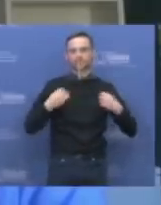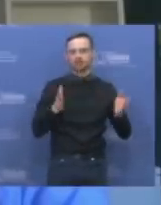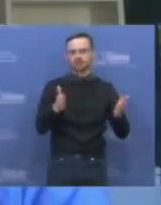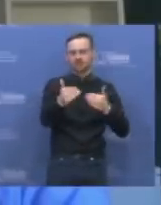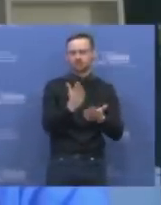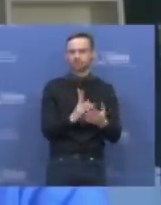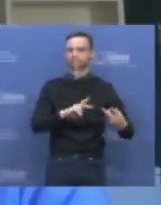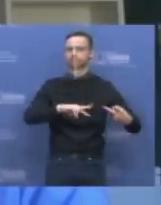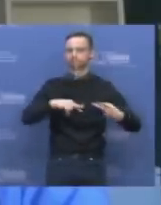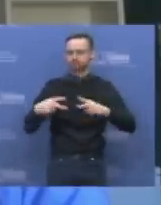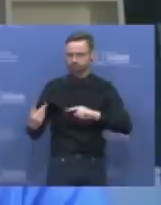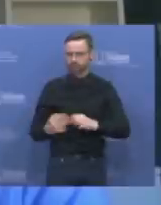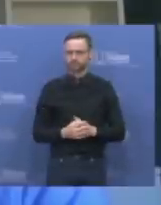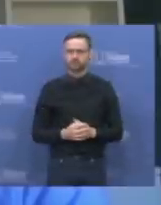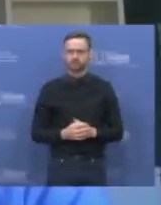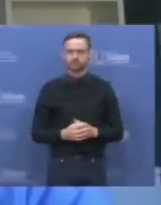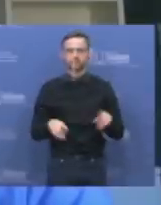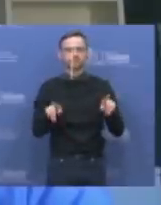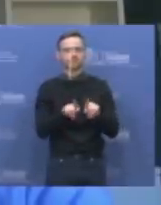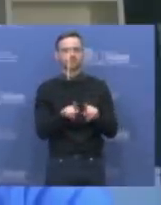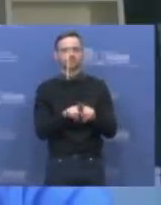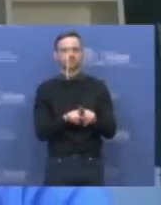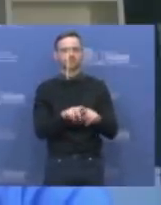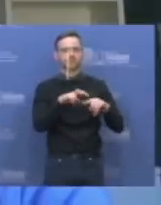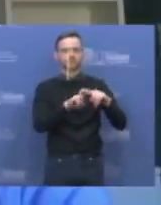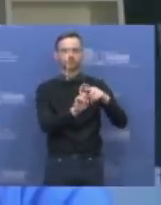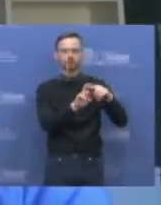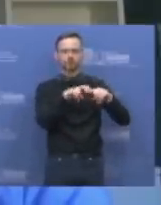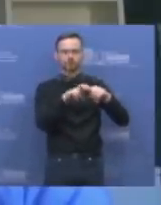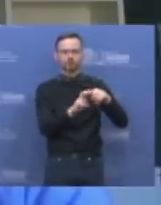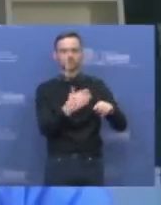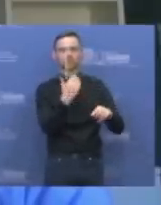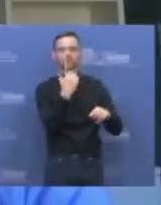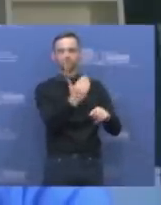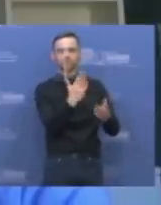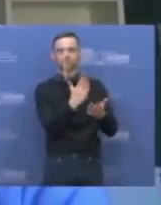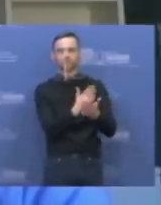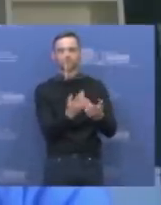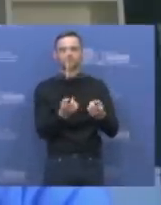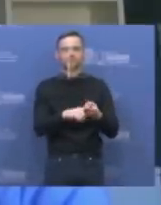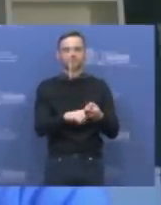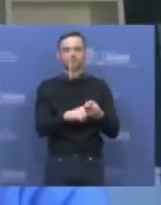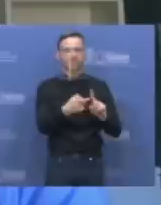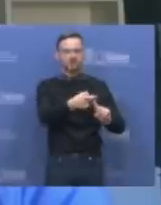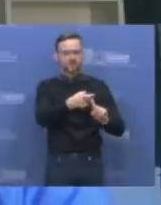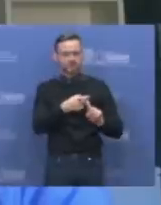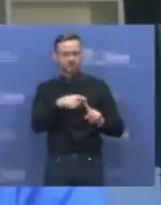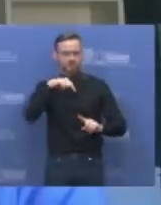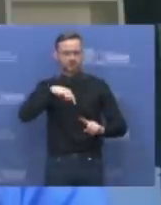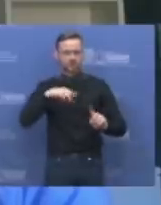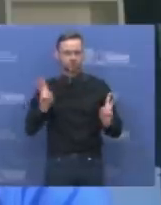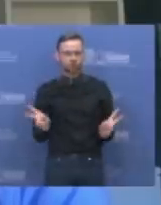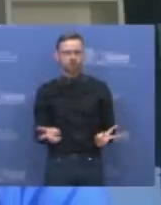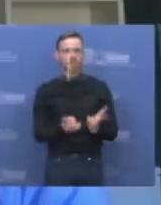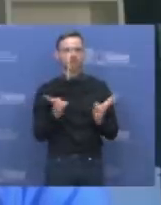pastoviai yra didelė koncentracija interferono, kuris yra atsakas į virusą infekciją ir sukelia uždėgimą. Ir tas